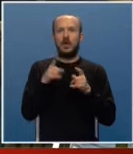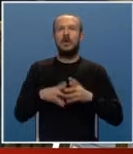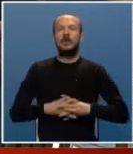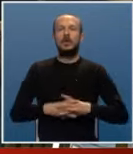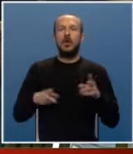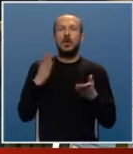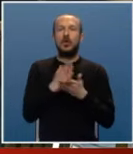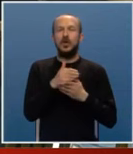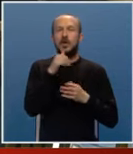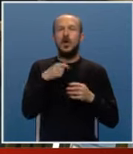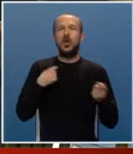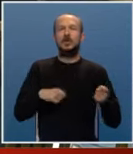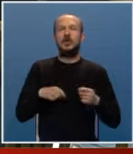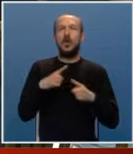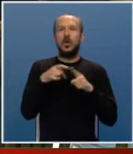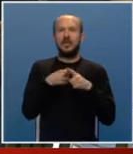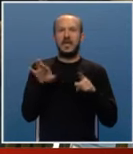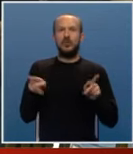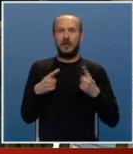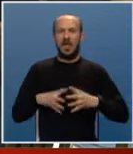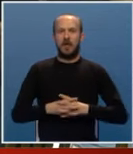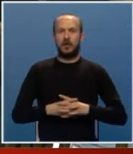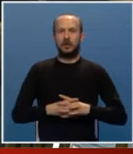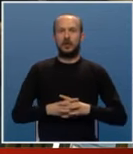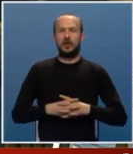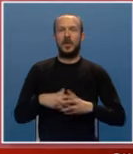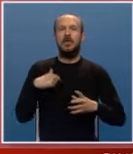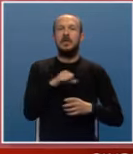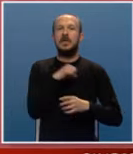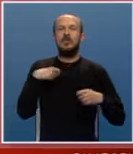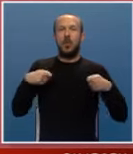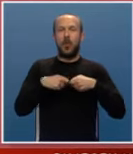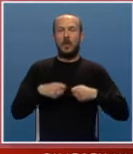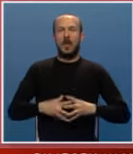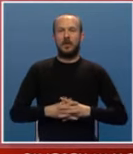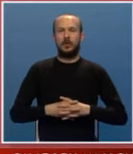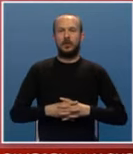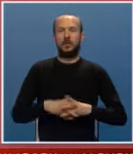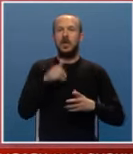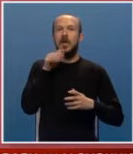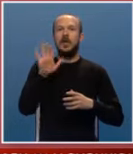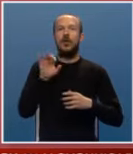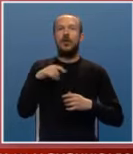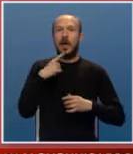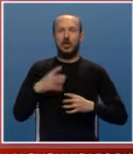Veljinama održan je koncert horske muzike. Tako da smo uklopili i njegovu